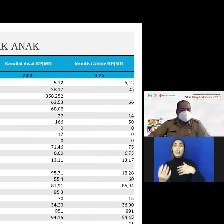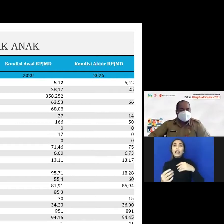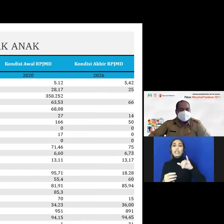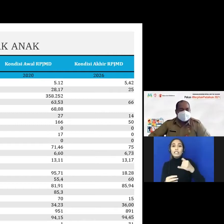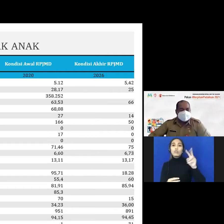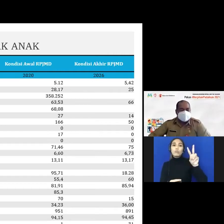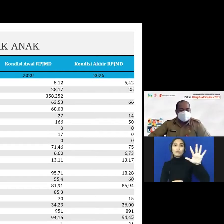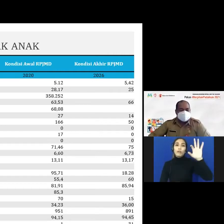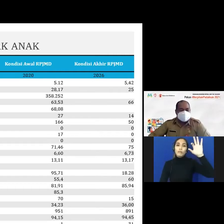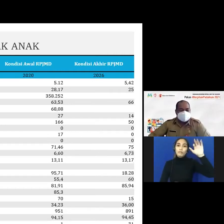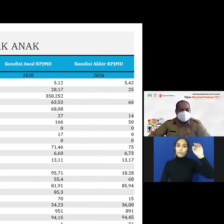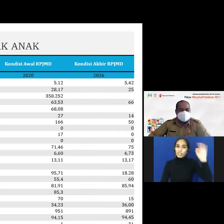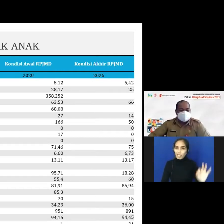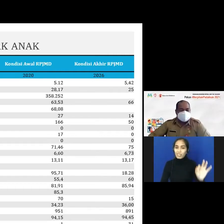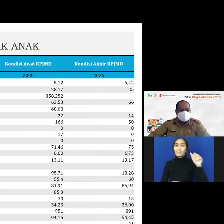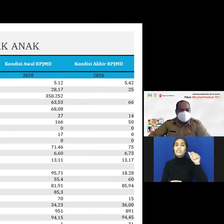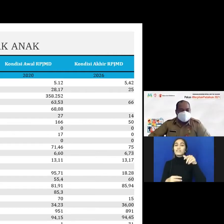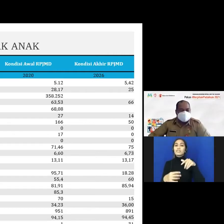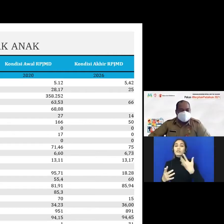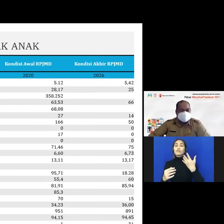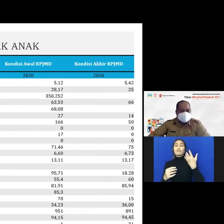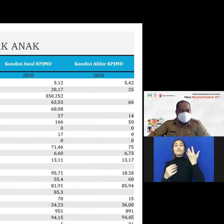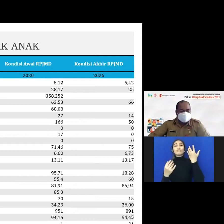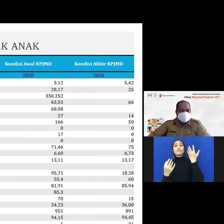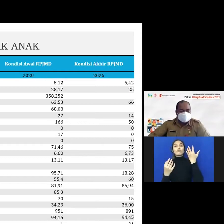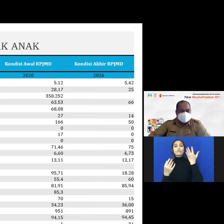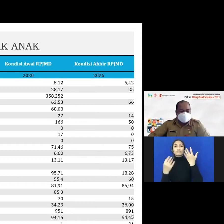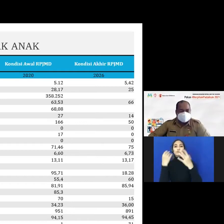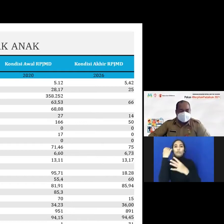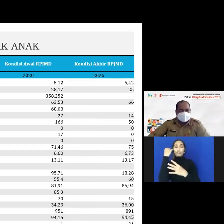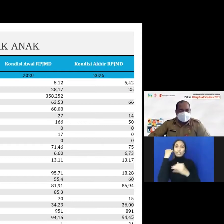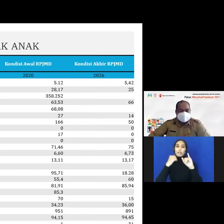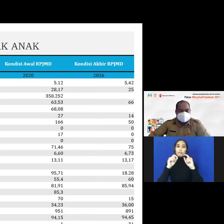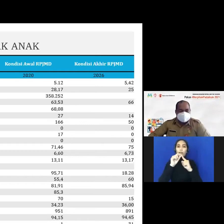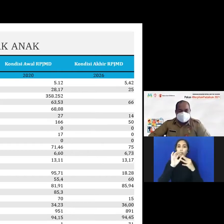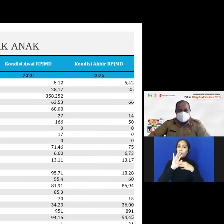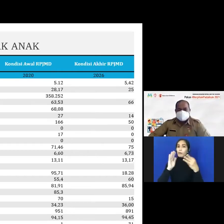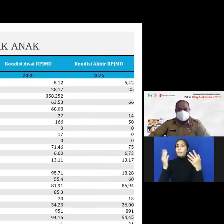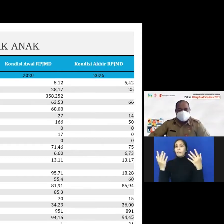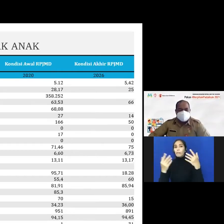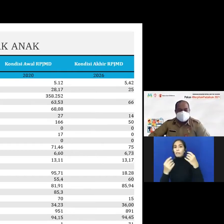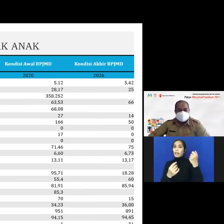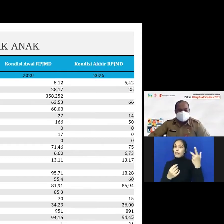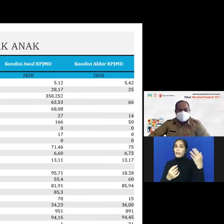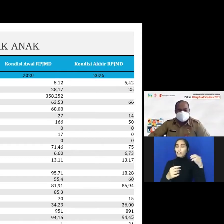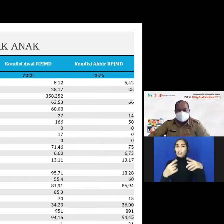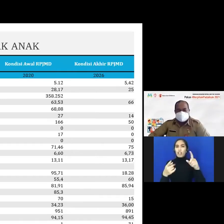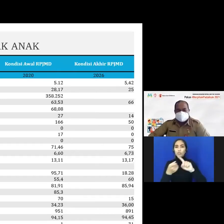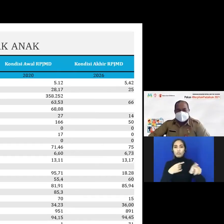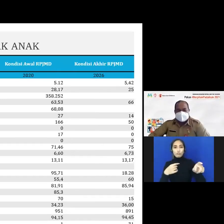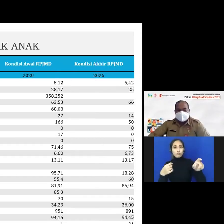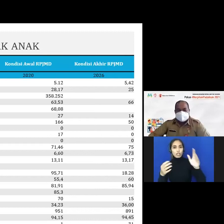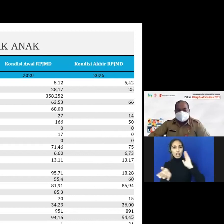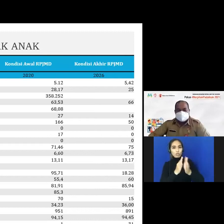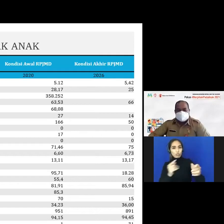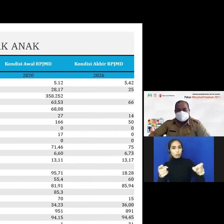lalu garis kemiskinan IPM dan sebagainya mungkin saya yang langsung berhubungan dengan persoalan